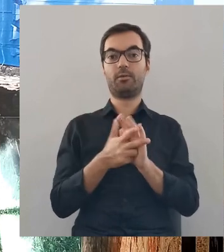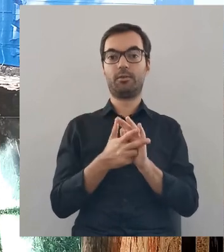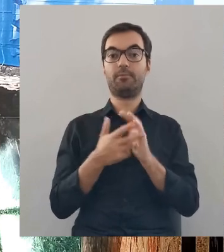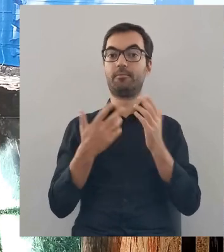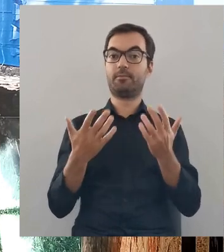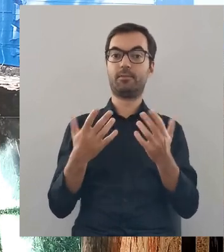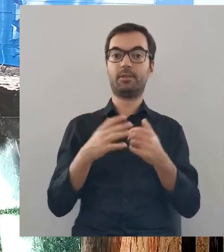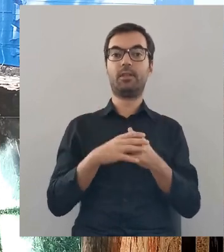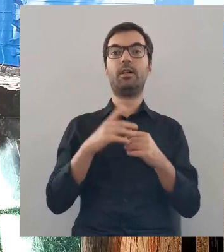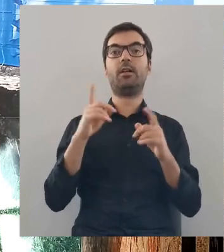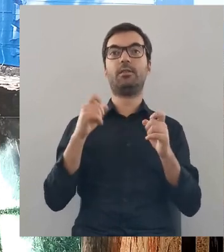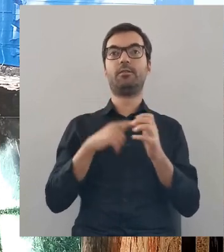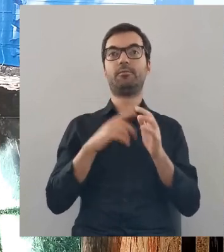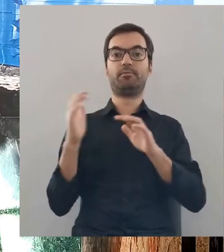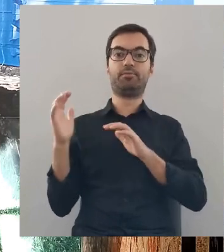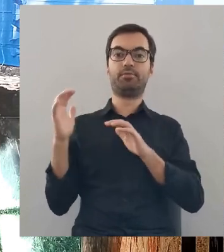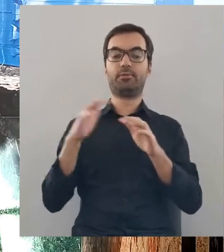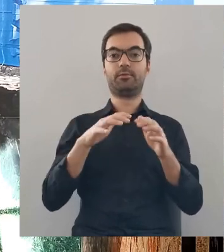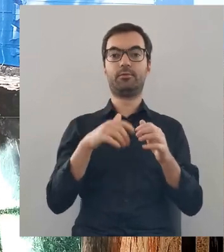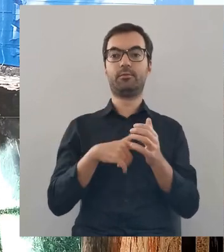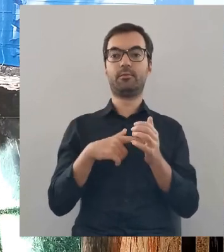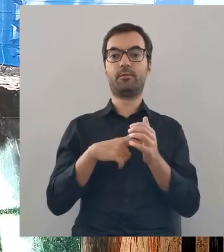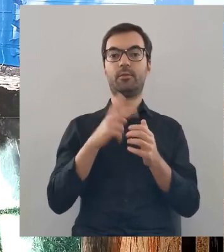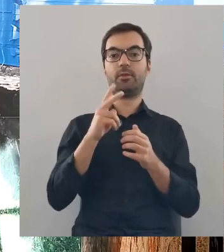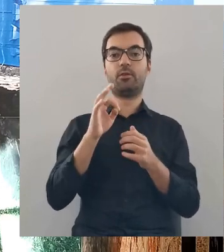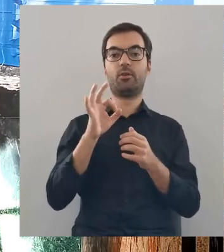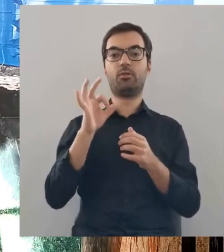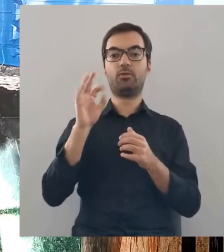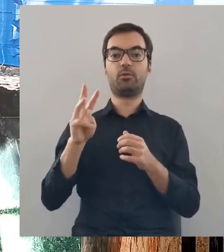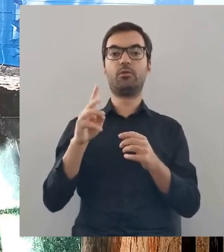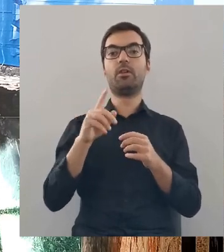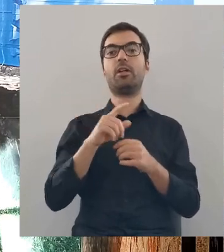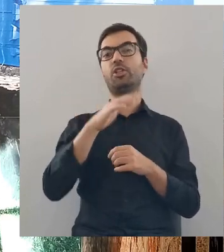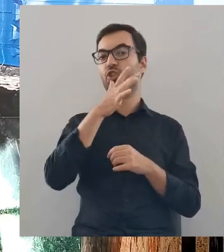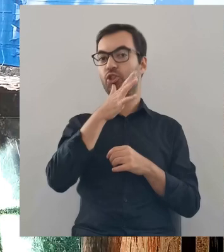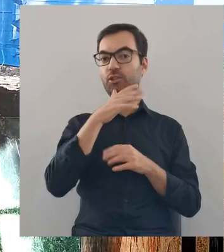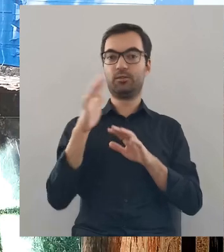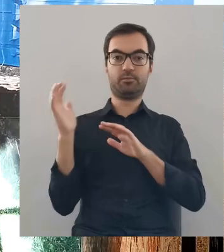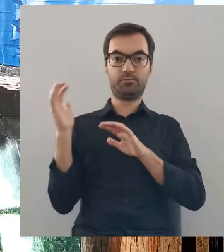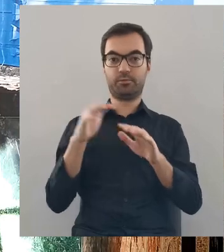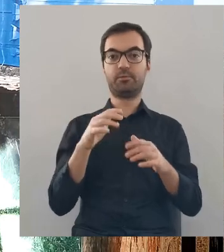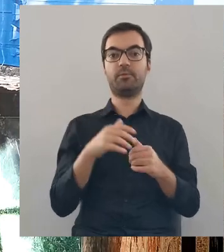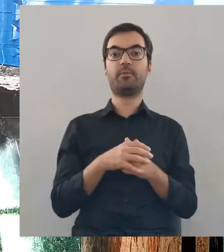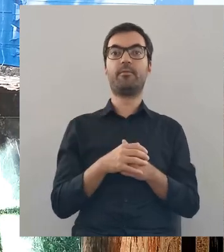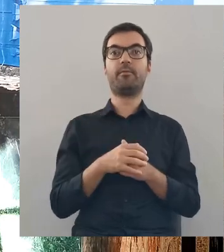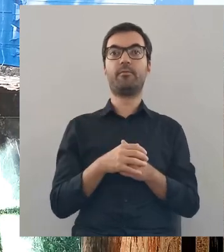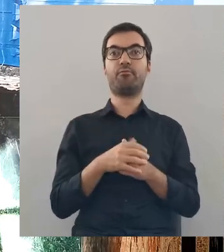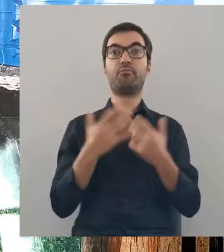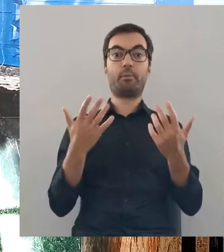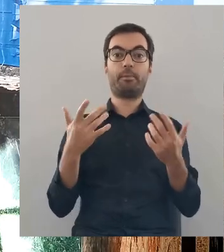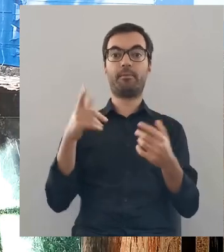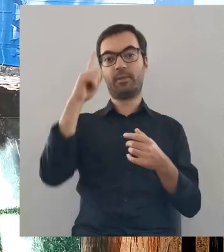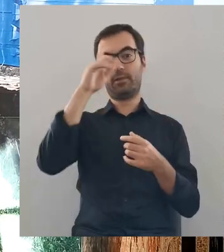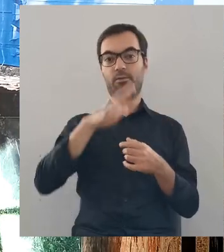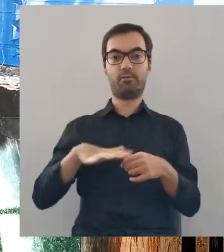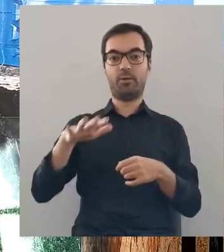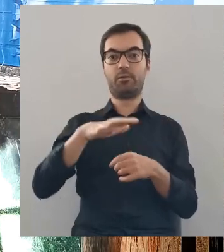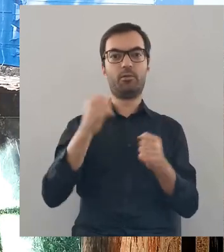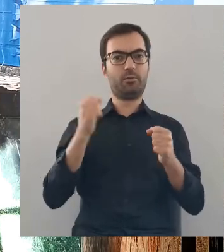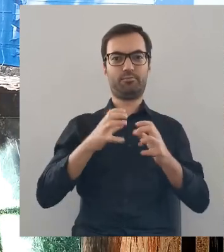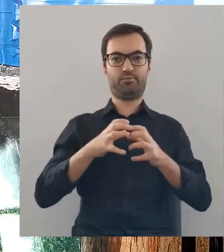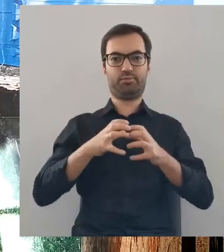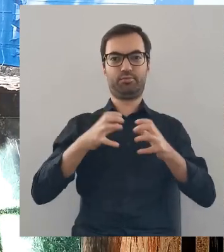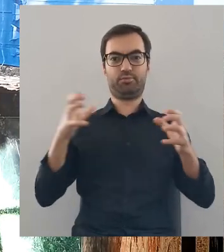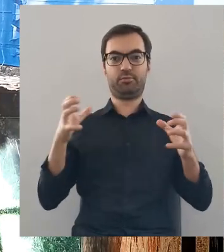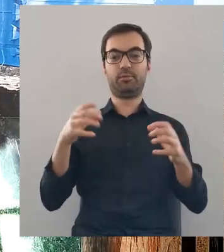wieku XVIII zaczęli się osiedlać w Kosowie Lackim Żydzi i w pewnym momencie ich